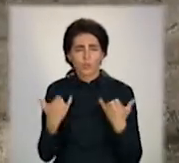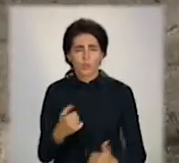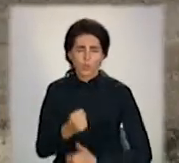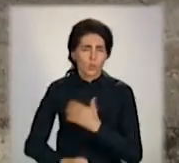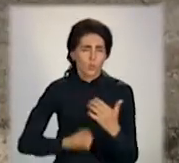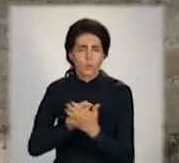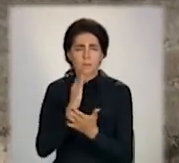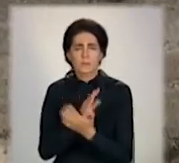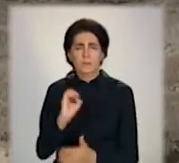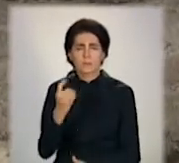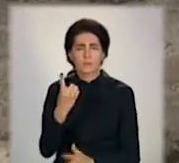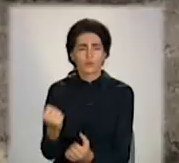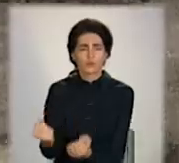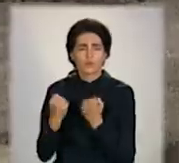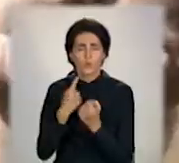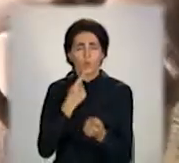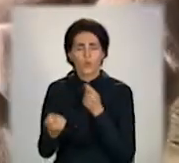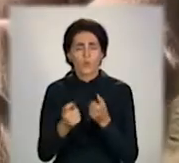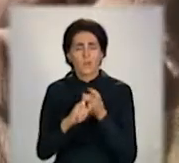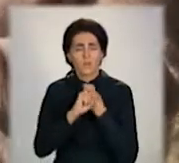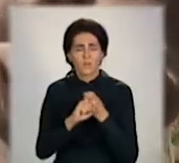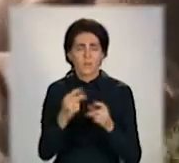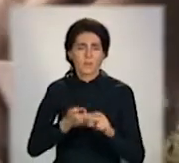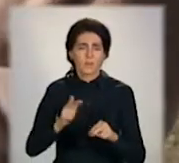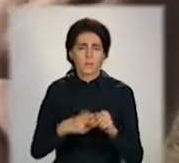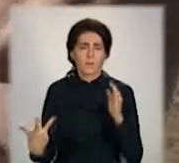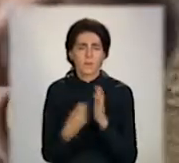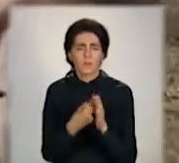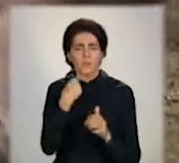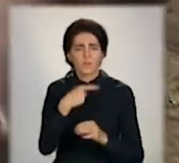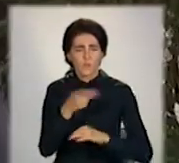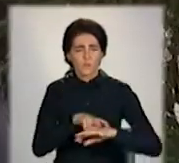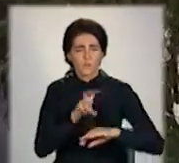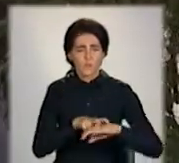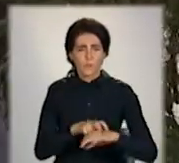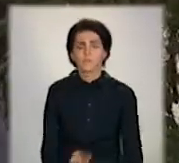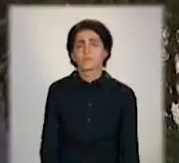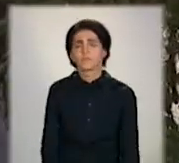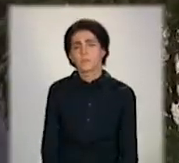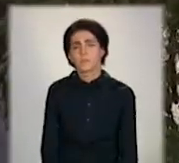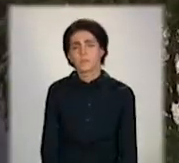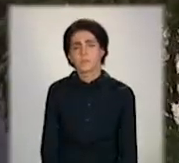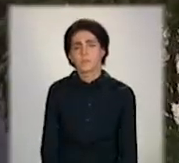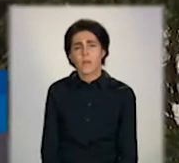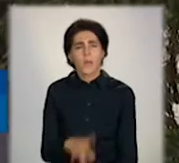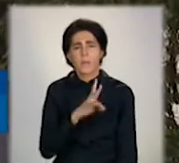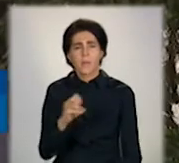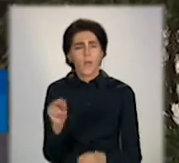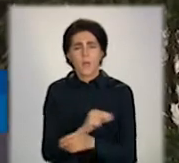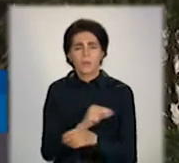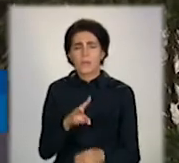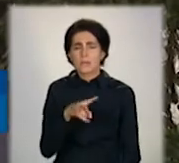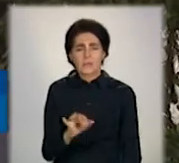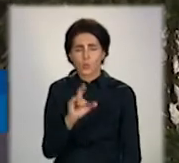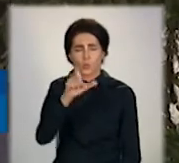єдиний захист від небезпечної інфекції – щеплення, кажуть ветеринари. Воно не лечиться ні у людей, ні у животних.